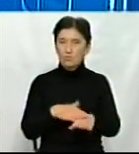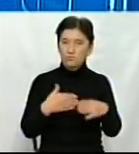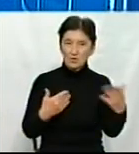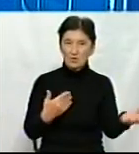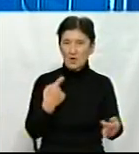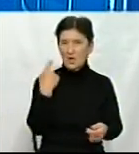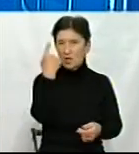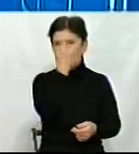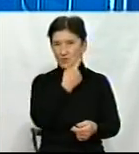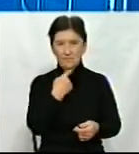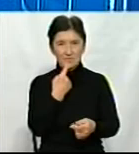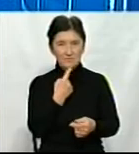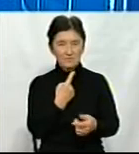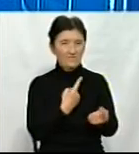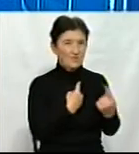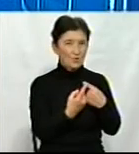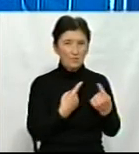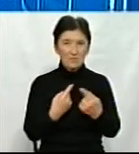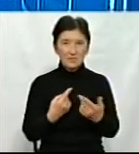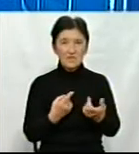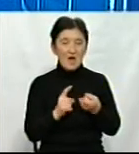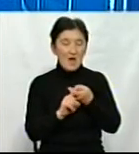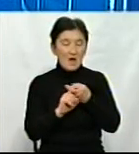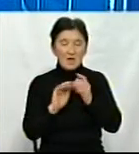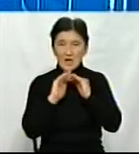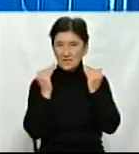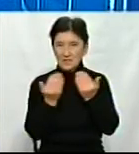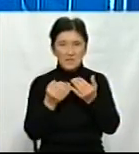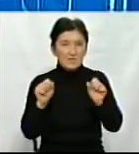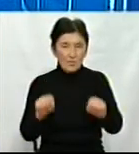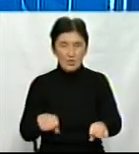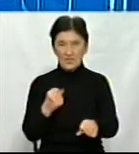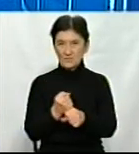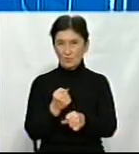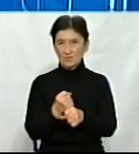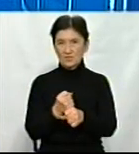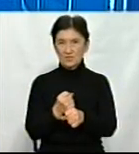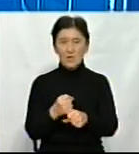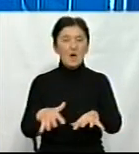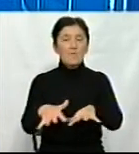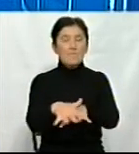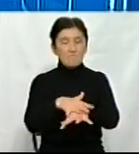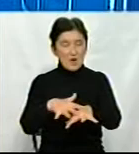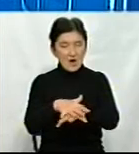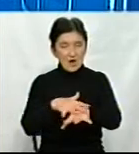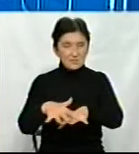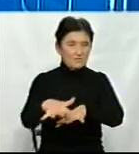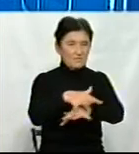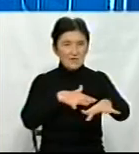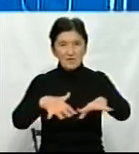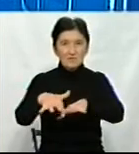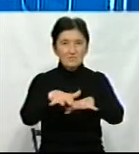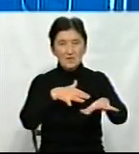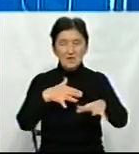індивідуальне спілкування ніхто не відміняв. Тобто, з дотриманням карантинних заходів ми це могли зробити. Масових заходів, на жаль, замість трьох-чотирьох